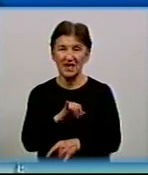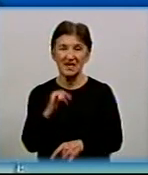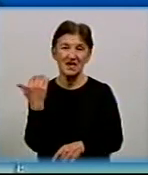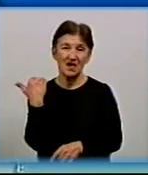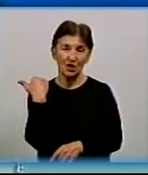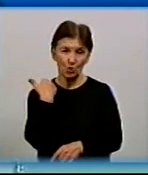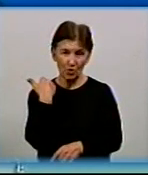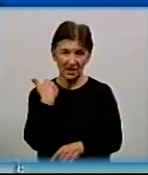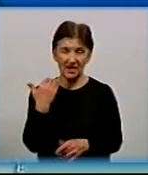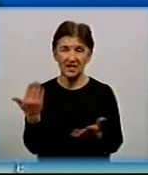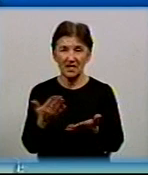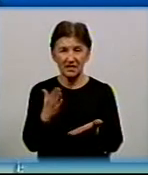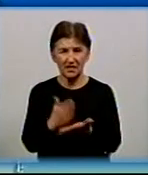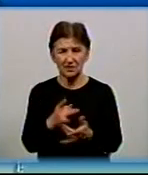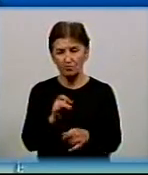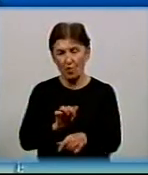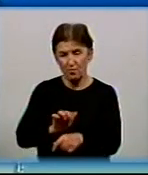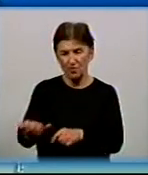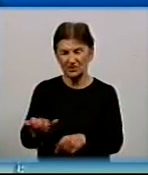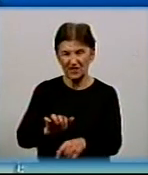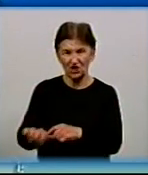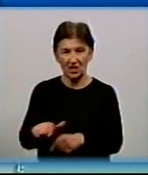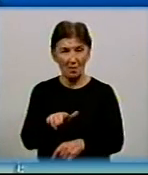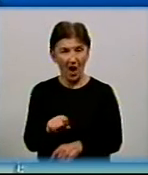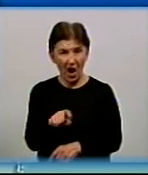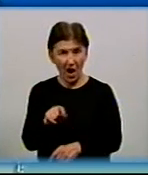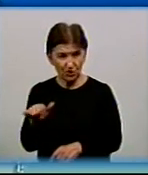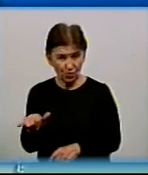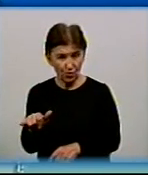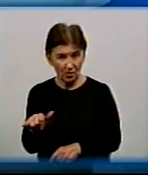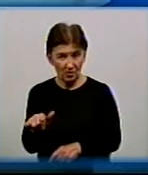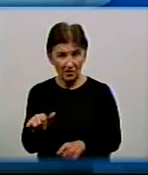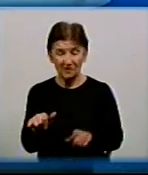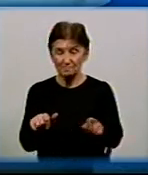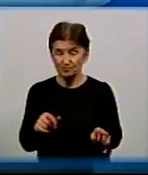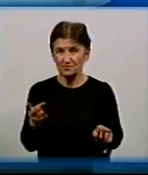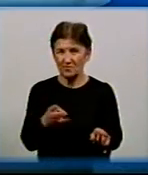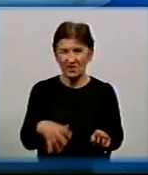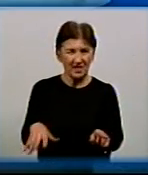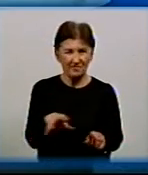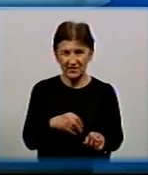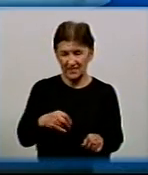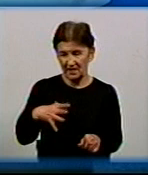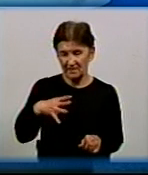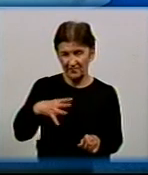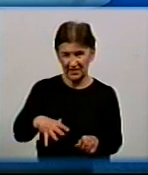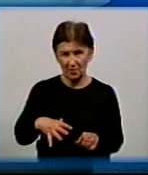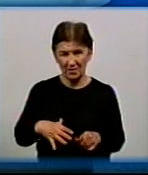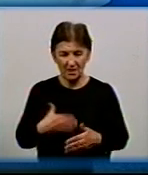які є перед постачальником газу, тут потрібно витримати всі паритети. А от